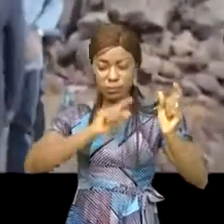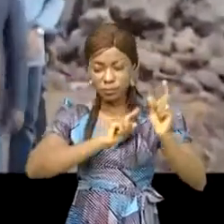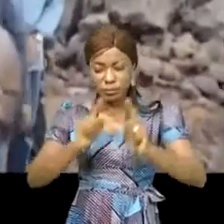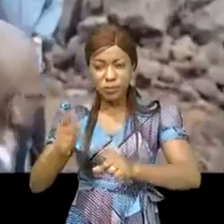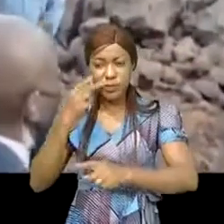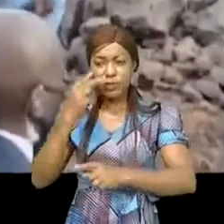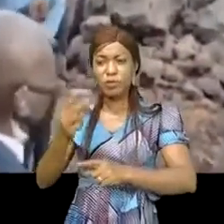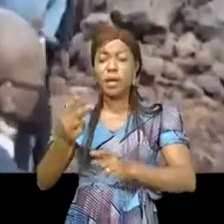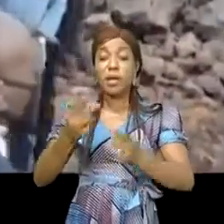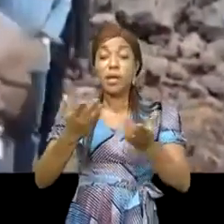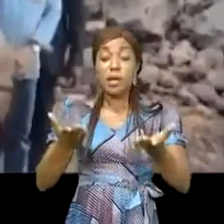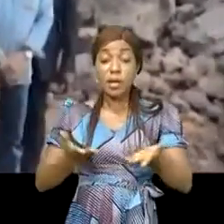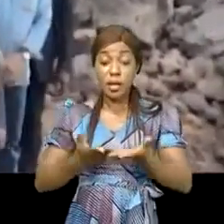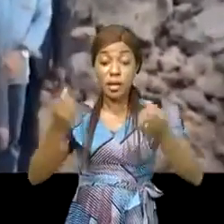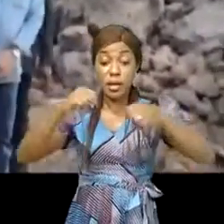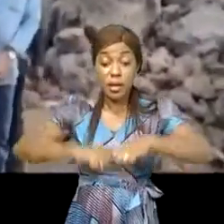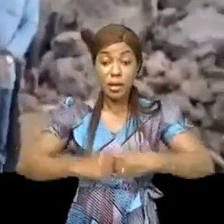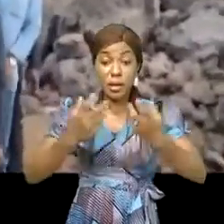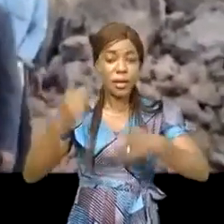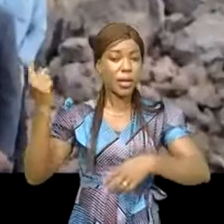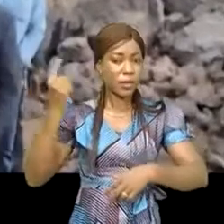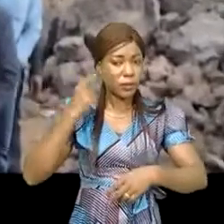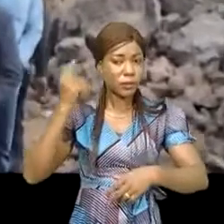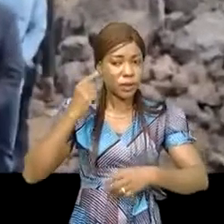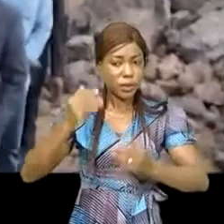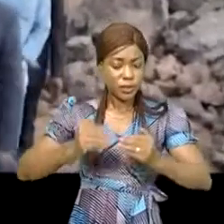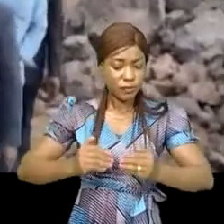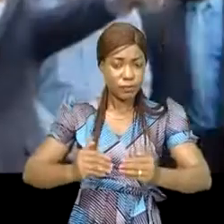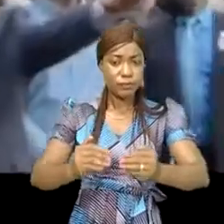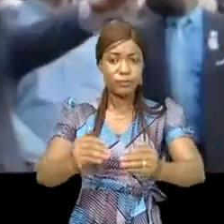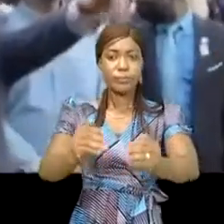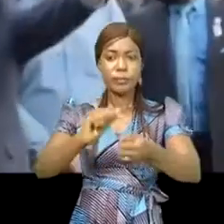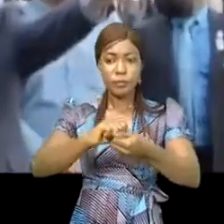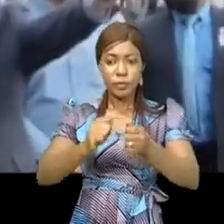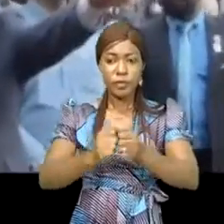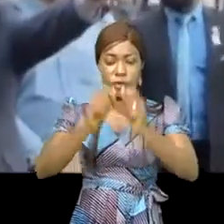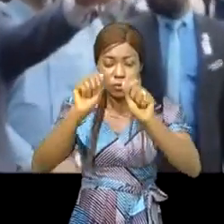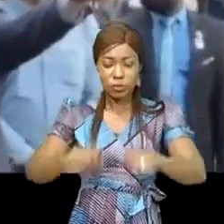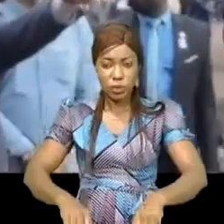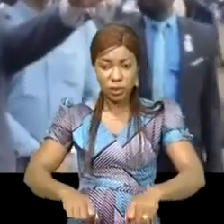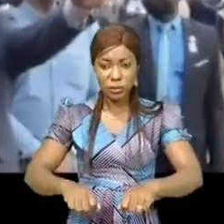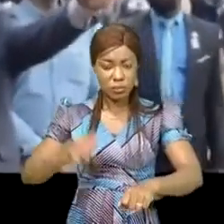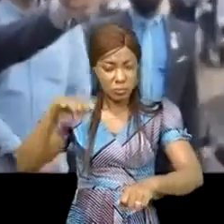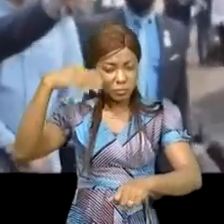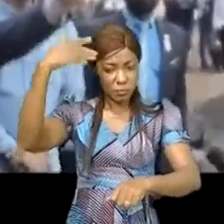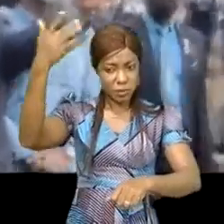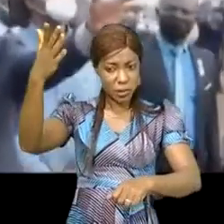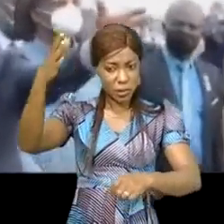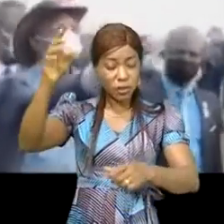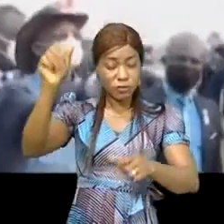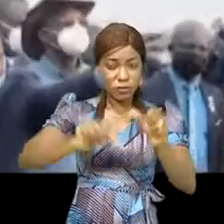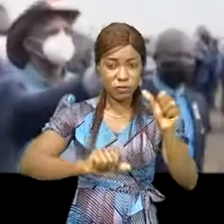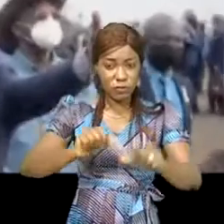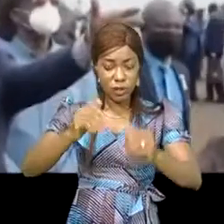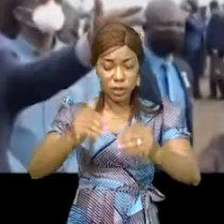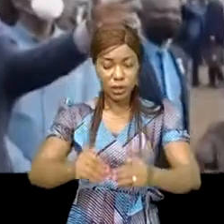Désiré Ndinga Berriand reste donc très attentif à l'évolution de la situation qui pourrait aussi avoir des conséquences dans le secteur agricole.